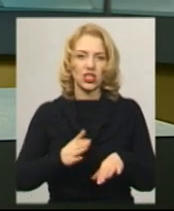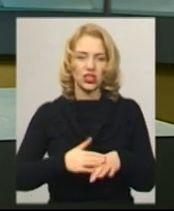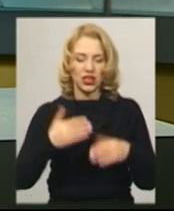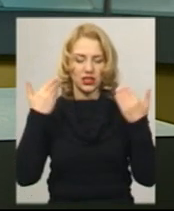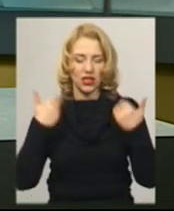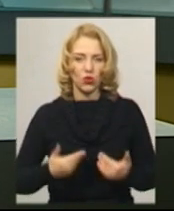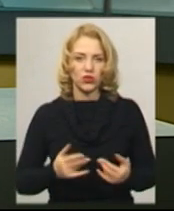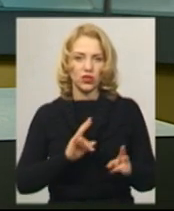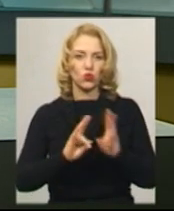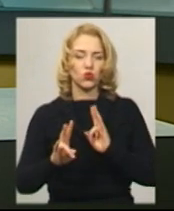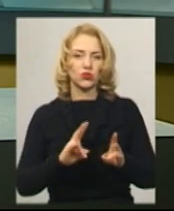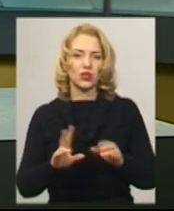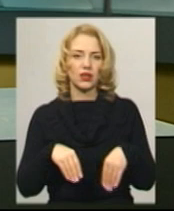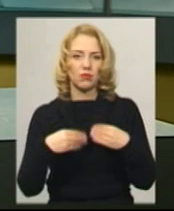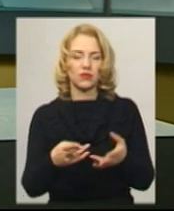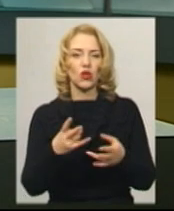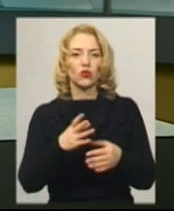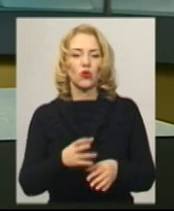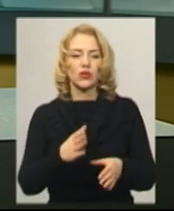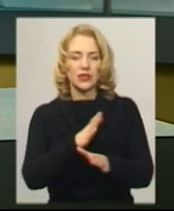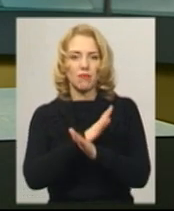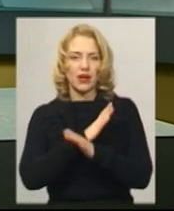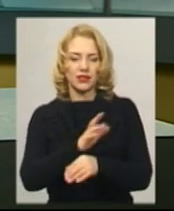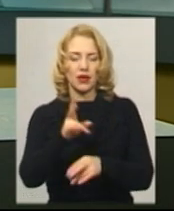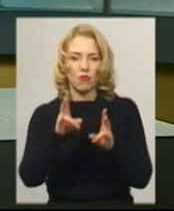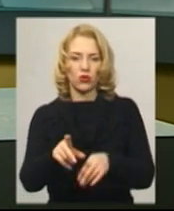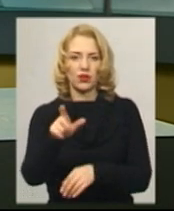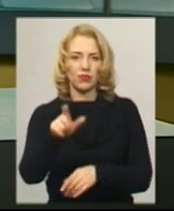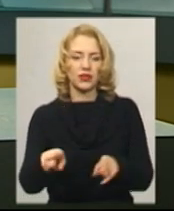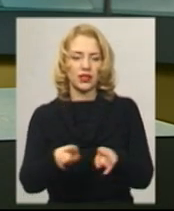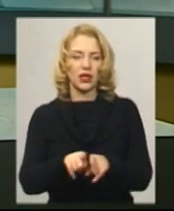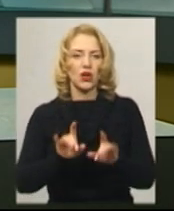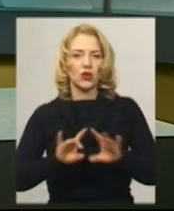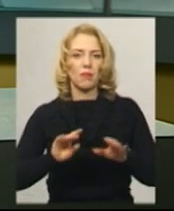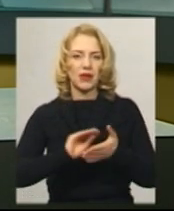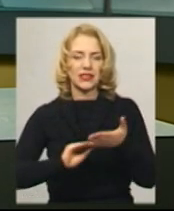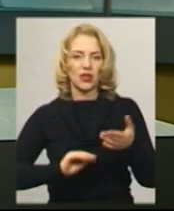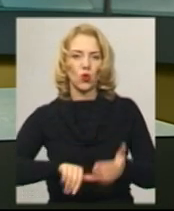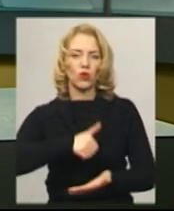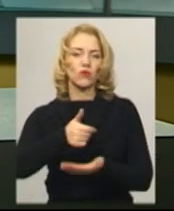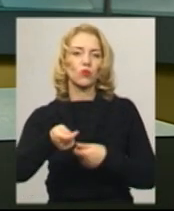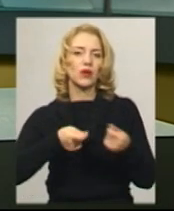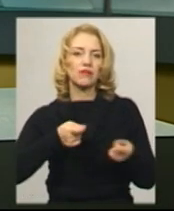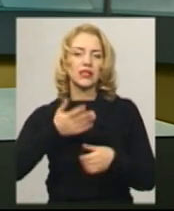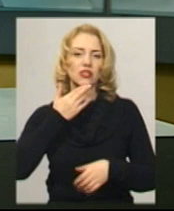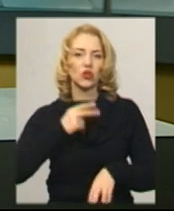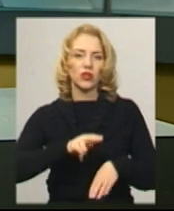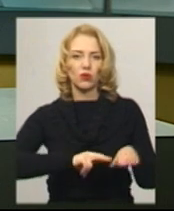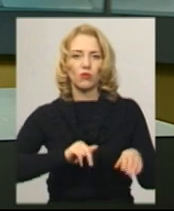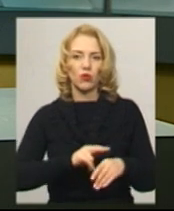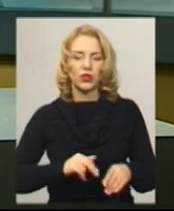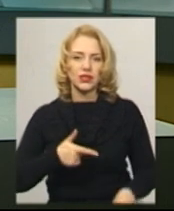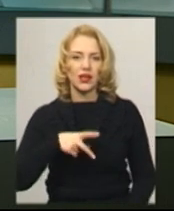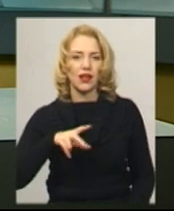ушкоджень, що призвели до смерті потерпілого. Про це Суспільному розповіла прес-секретарка Головного управління Нацполіції в області